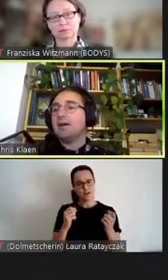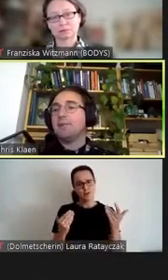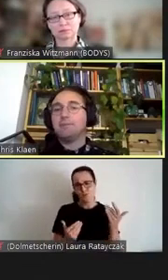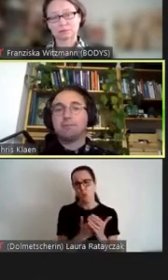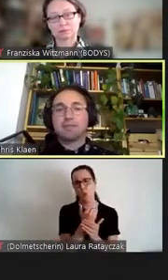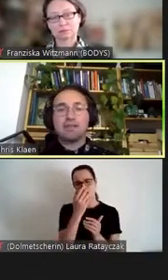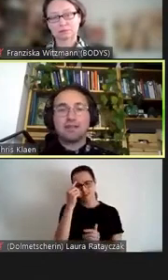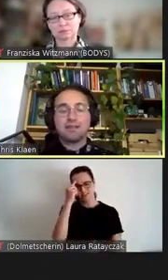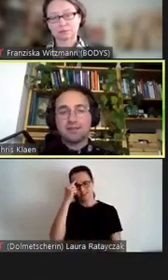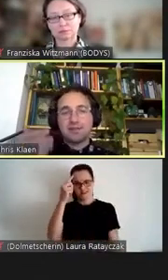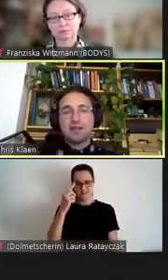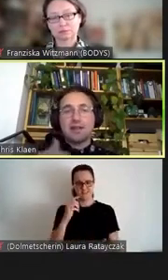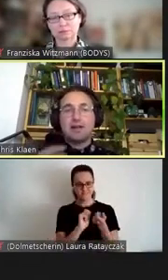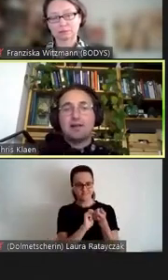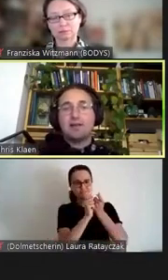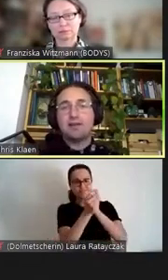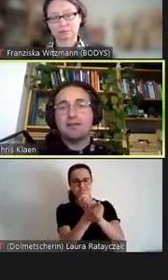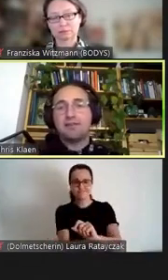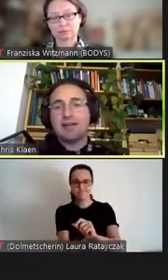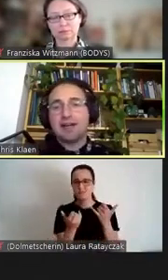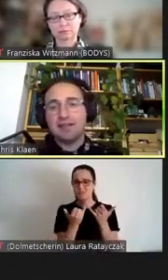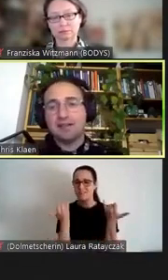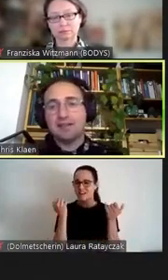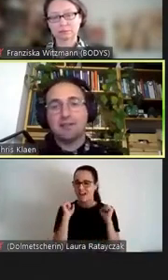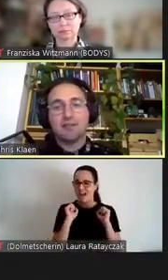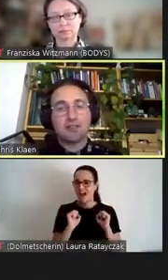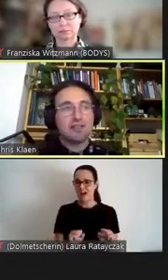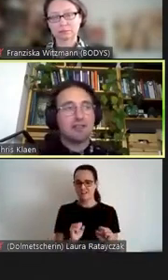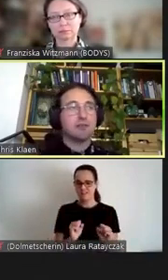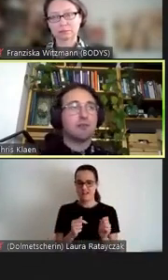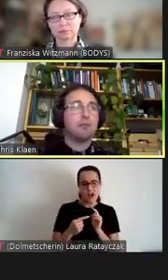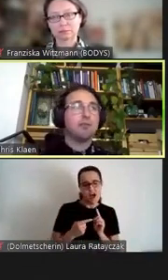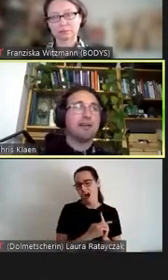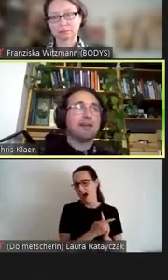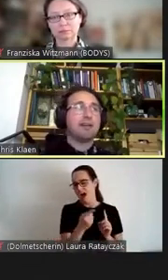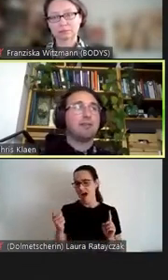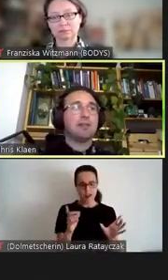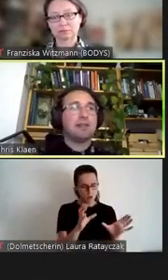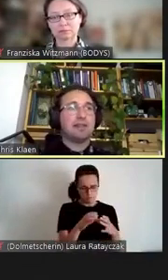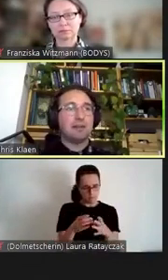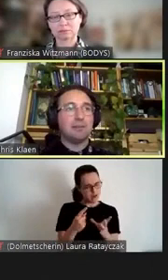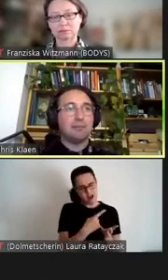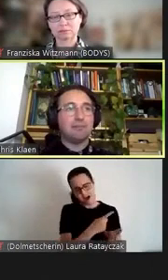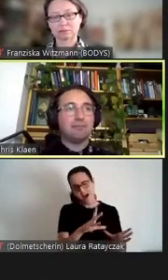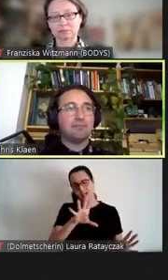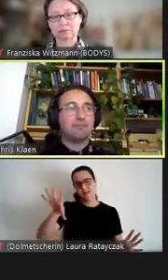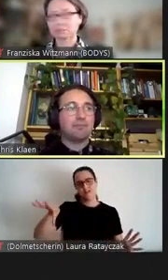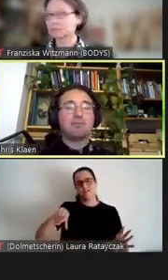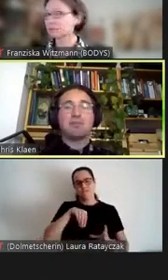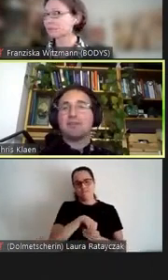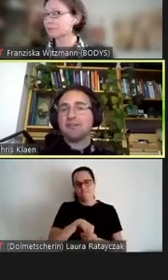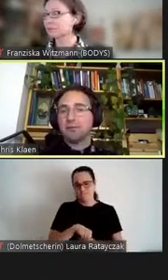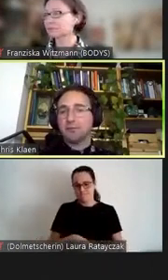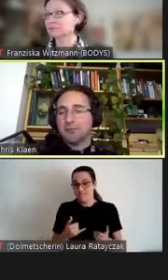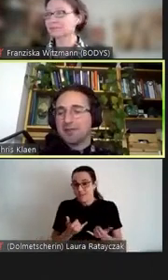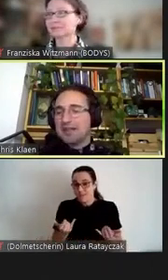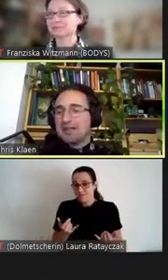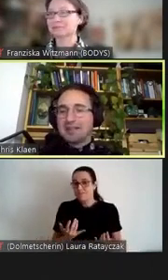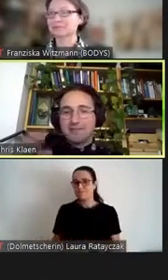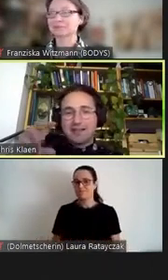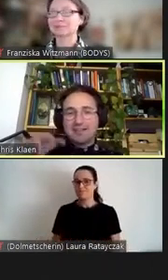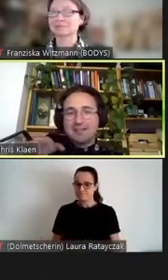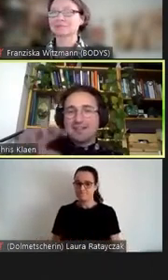dass wir alle verschiedenen Gruppen da mitnehmen. So,